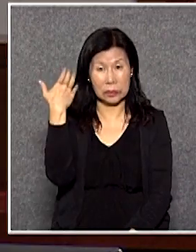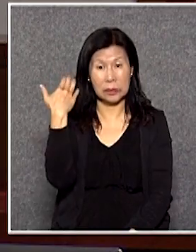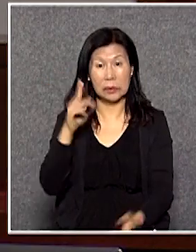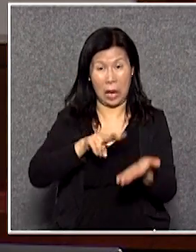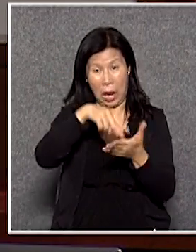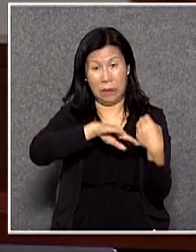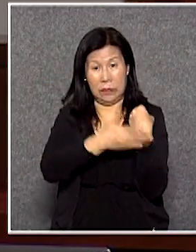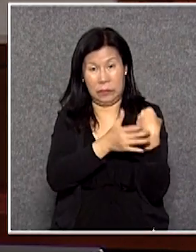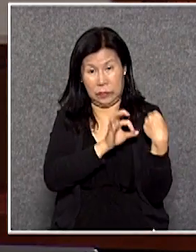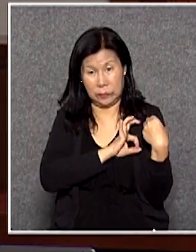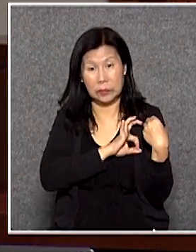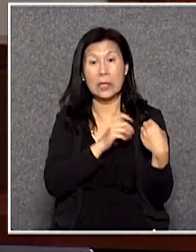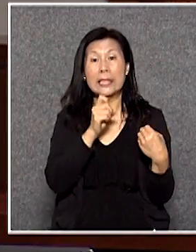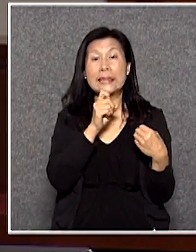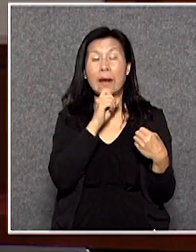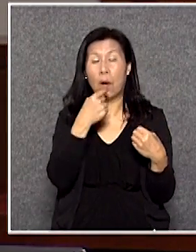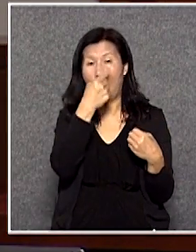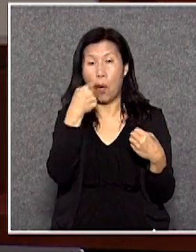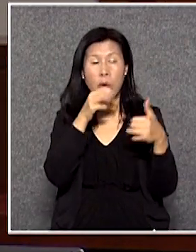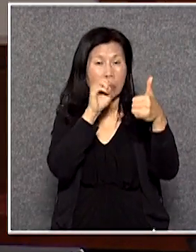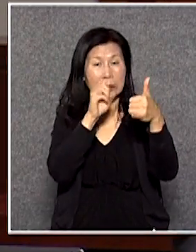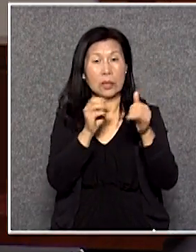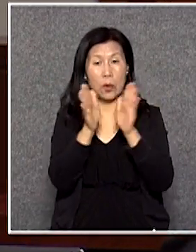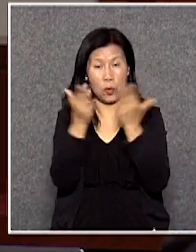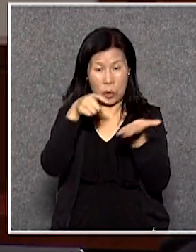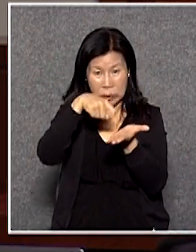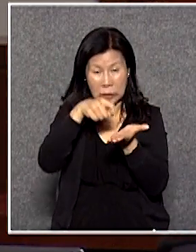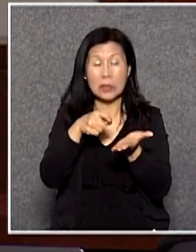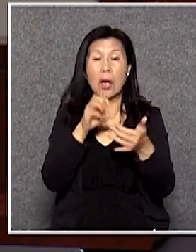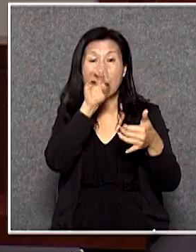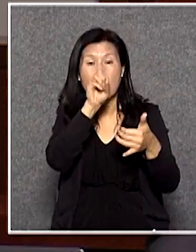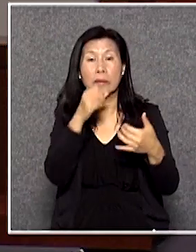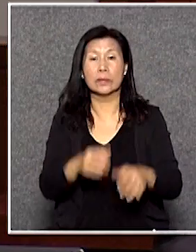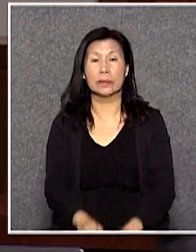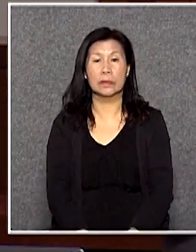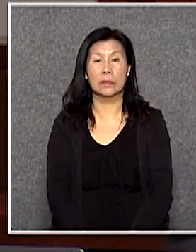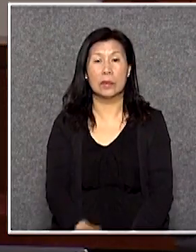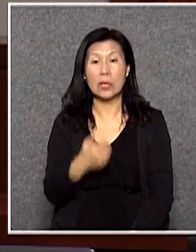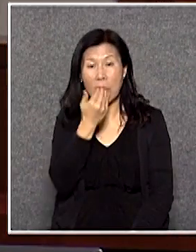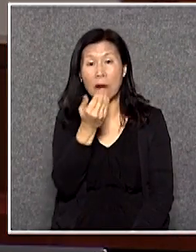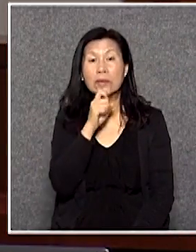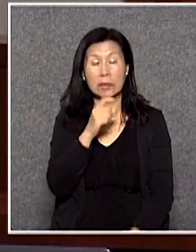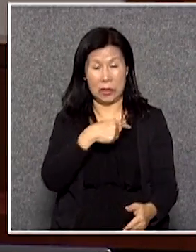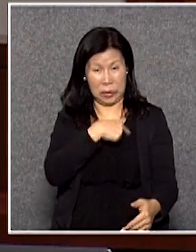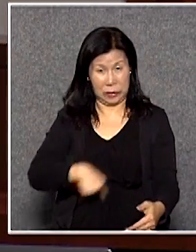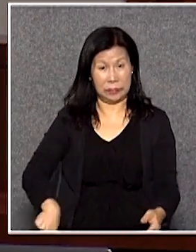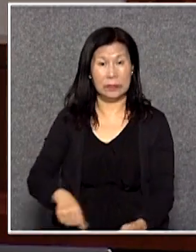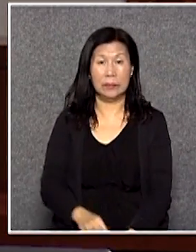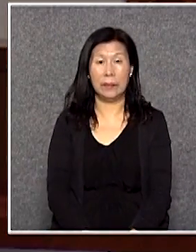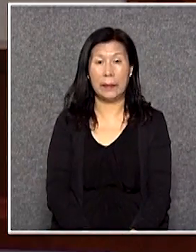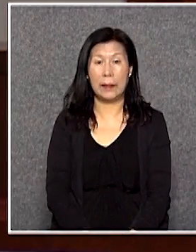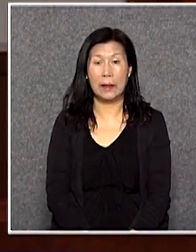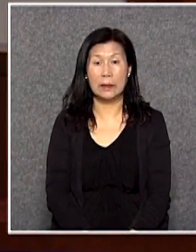法會很多口頭質詢書面質詢甚至乎即是我們這些議員即是